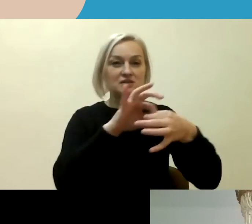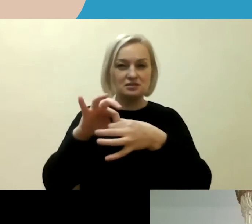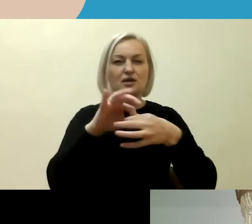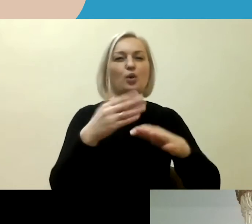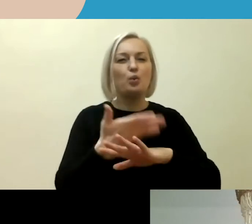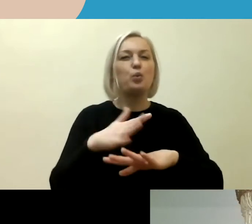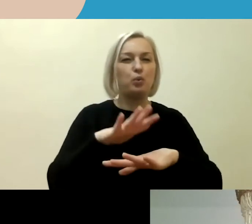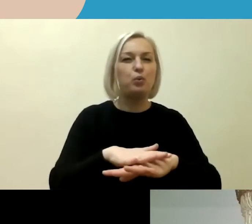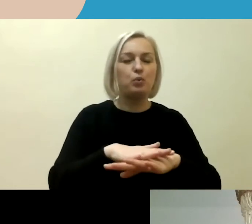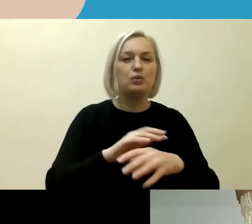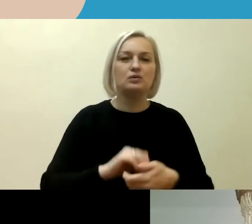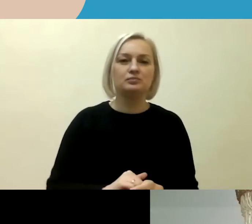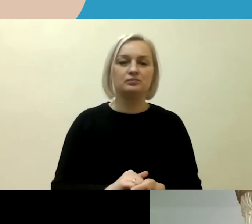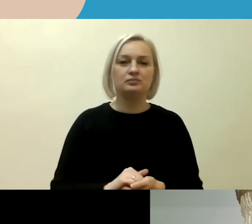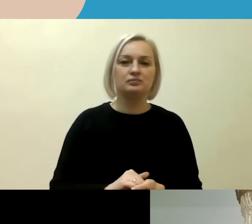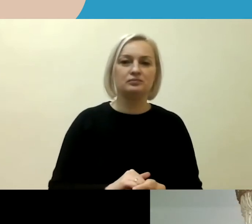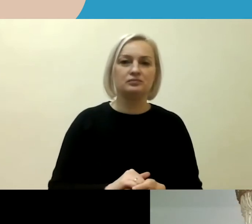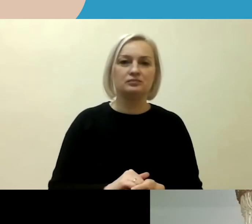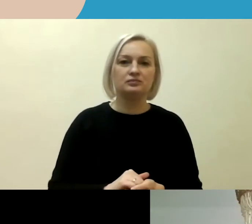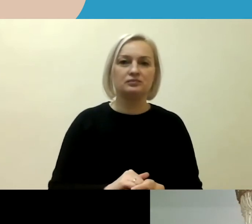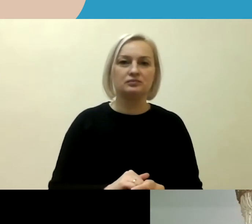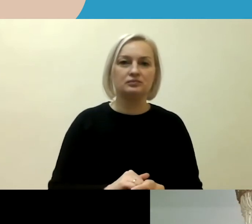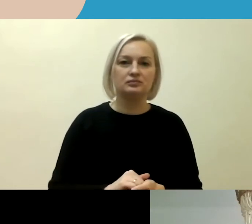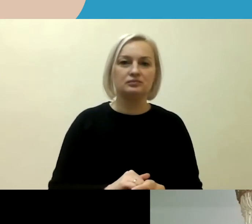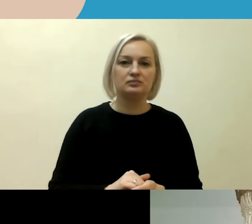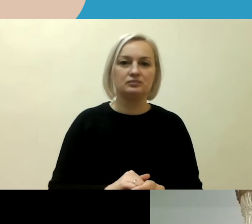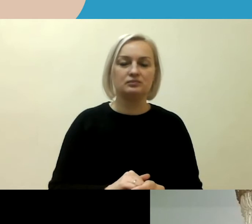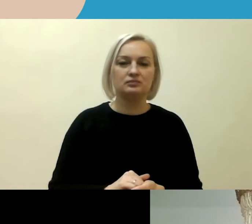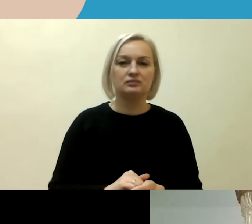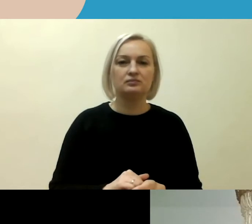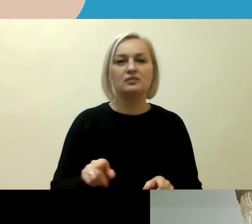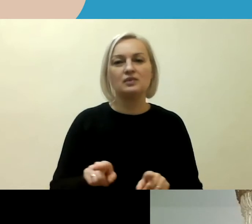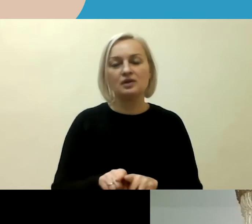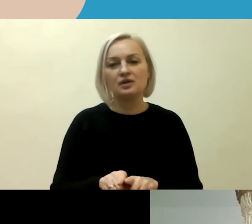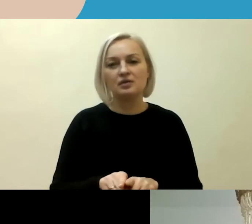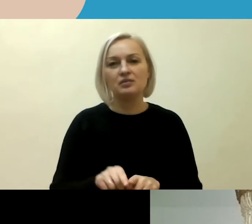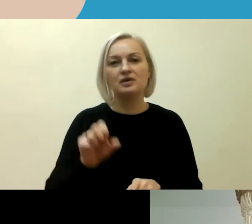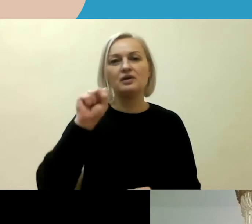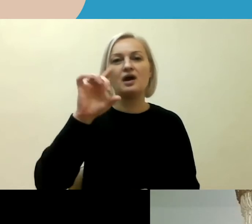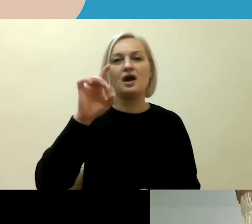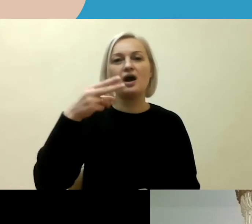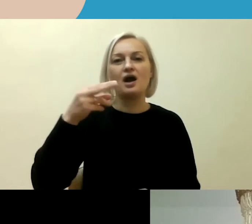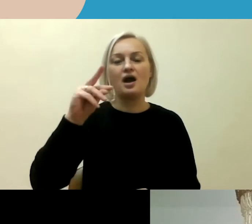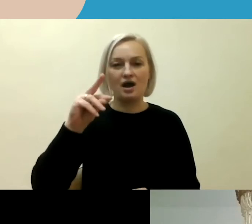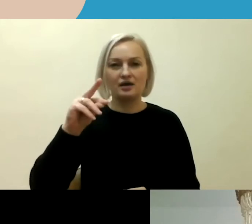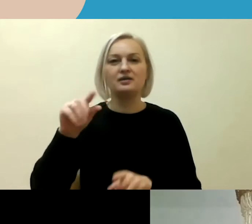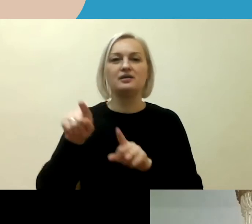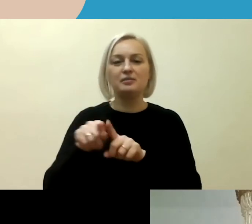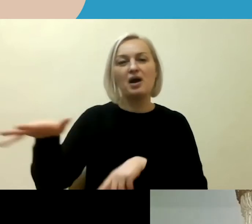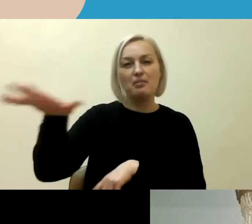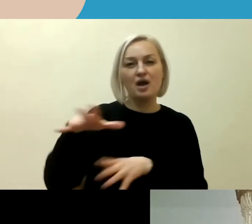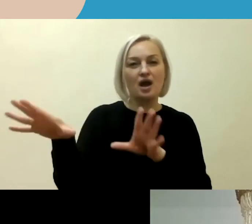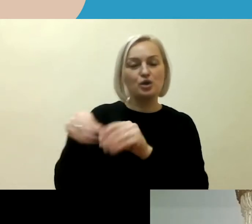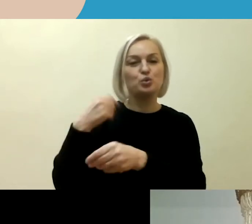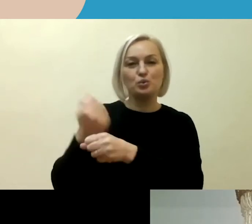gal su tuo, kaip ir nesutiks Agne Gerblikaitė, kur dirba su bendruomenėmis, tai